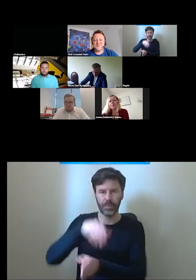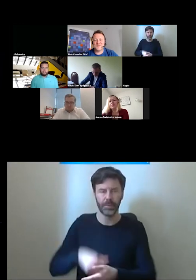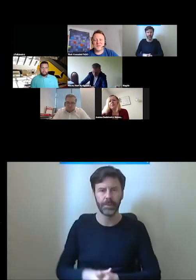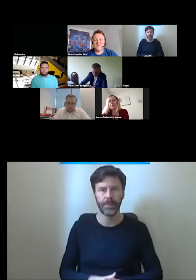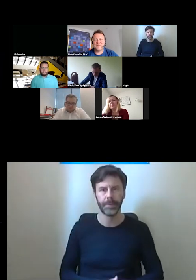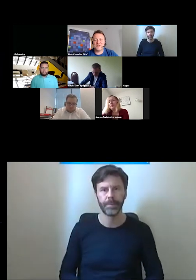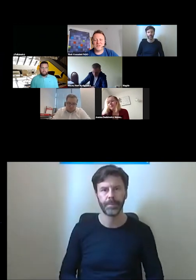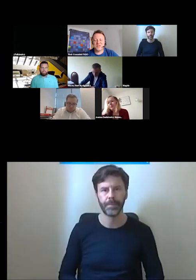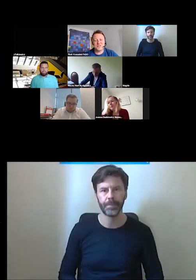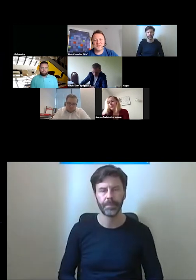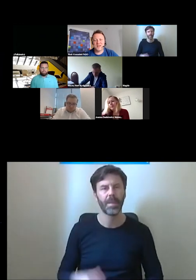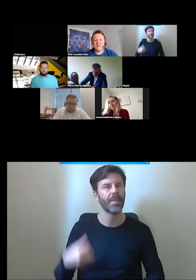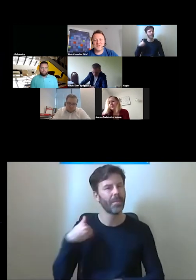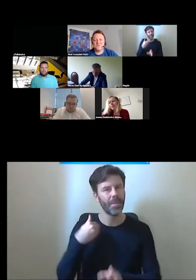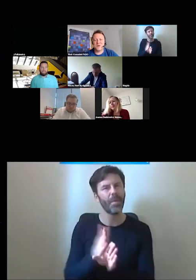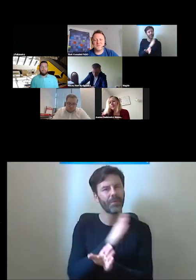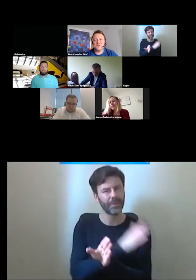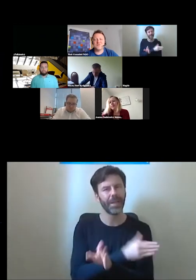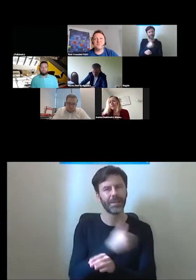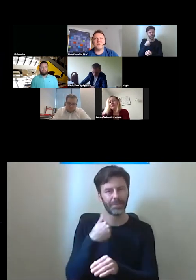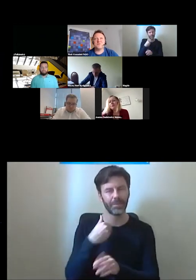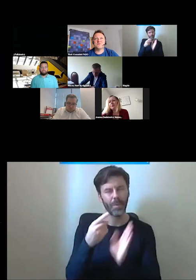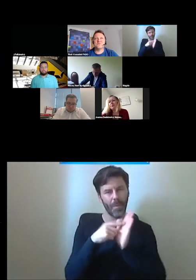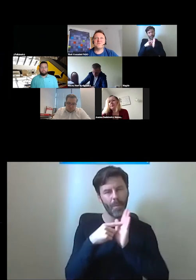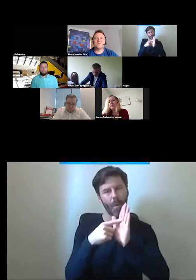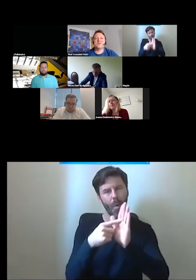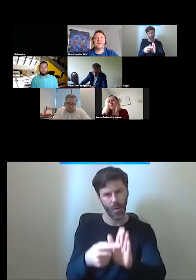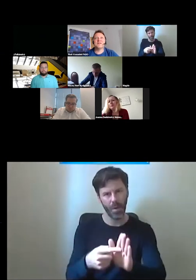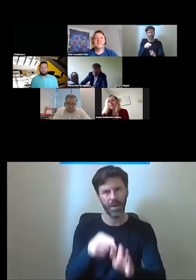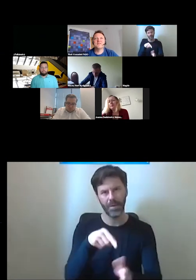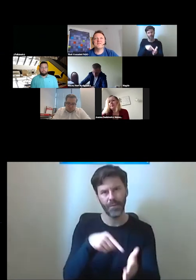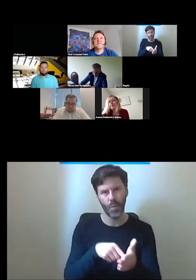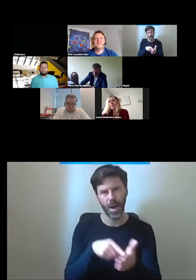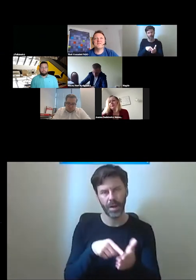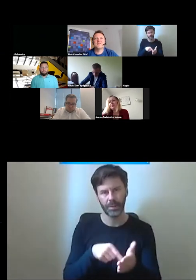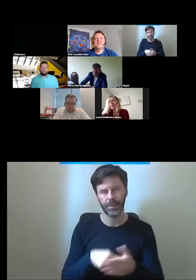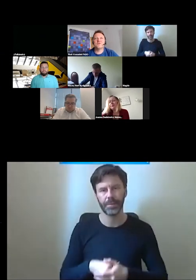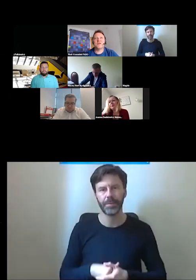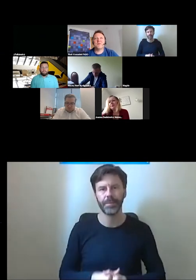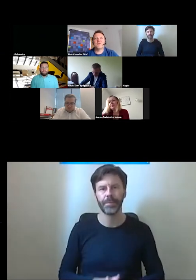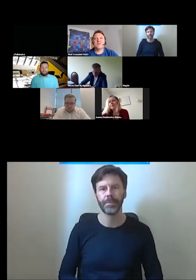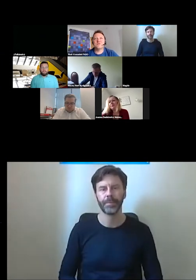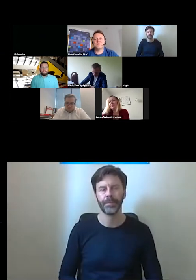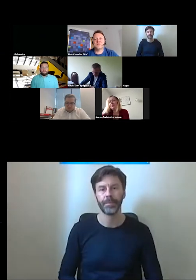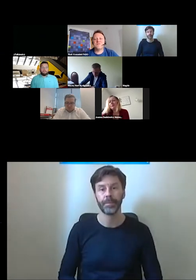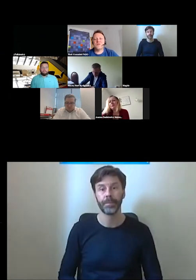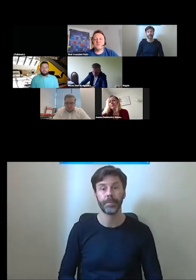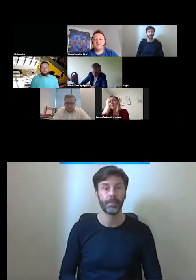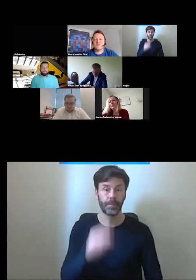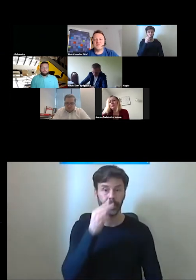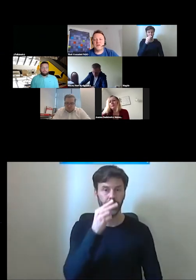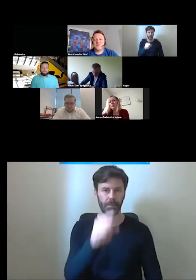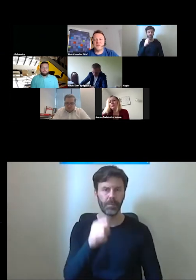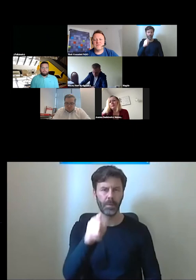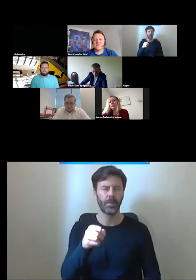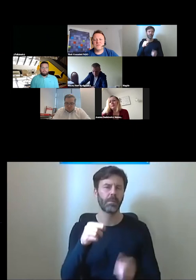w pierwszej części taką właśnie pokazującą pokazującą te rozwiązania tutaj mamy takie urządzenie wolno